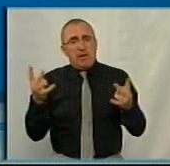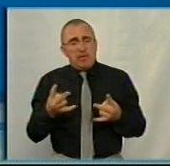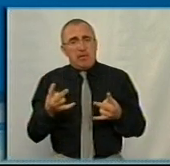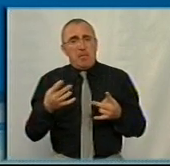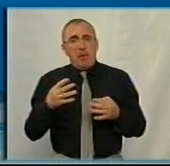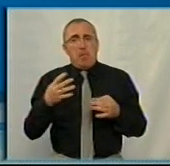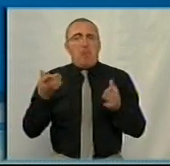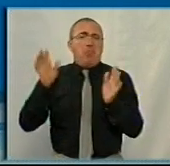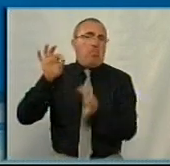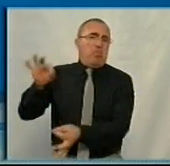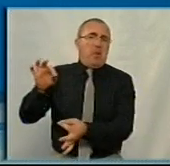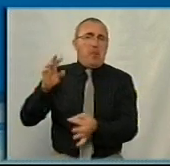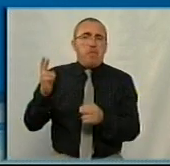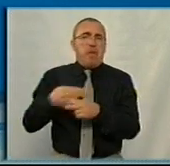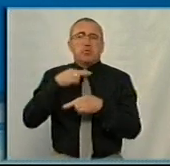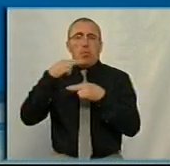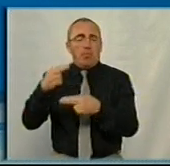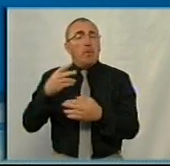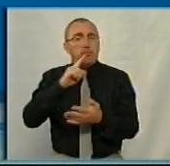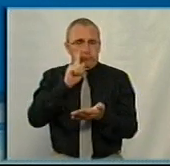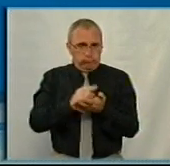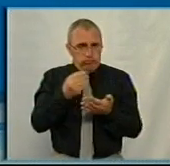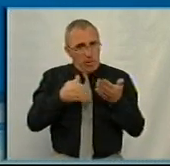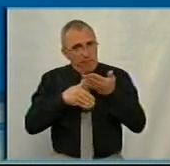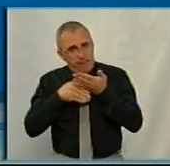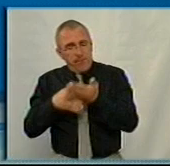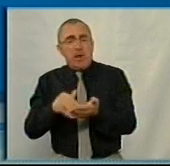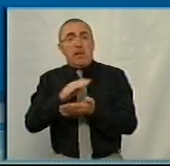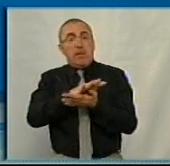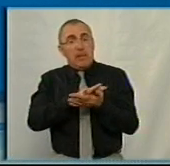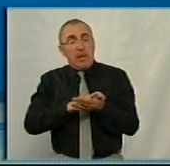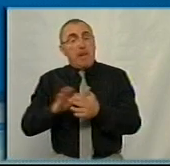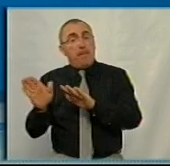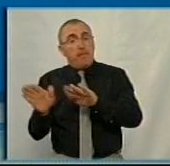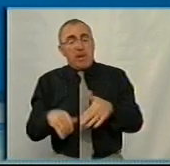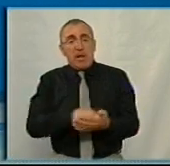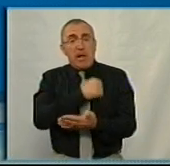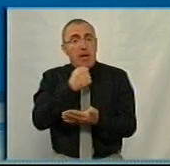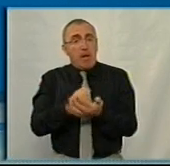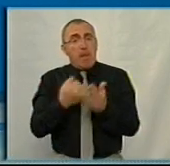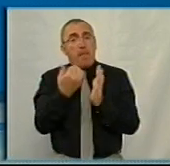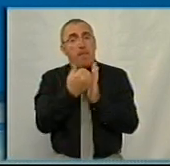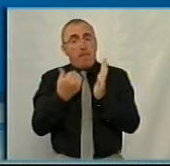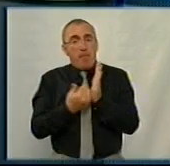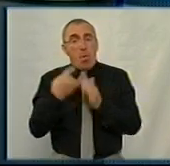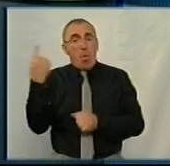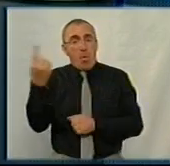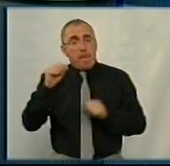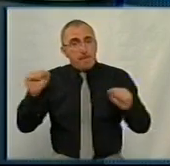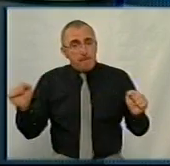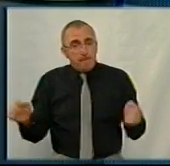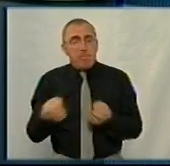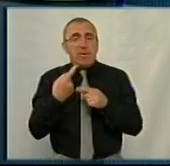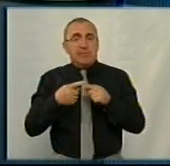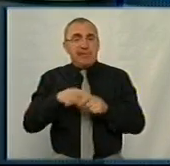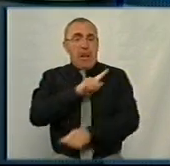без уваги, тому вони зможуть бути профінансовані в подальшому після того, як затвердиться програма обласна підтримка саме цих